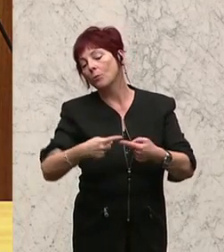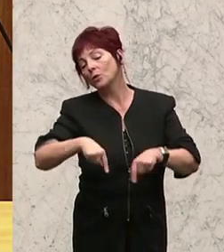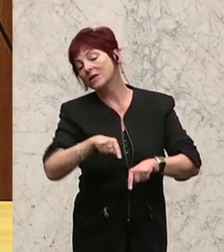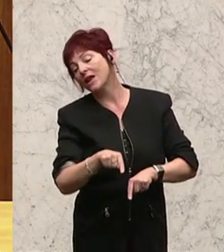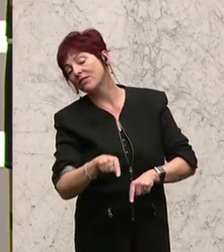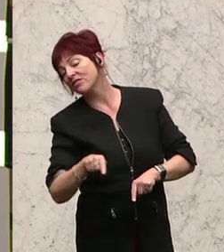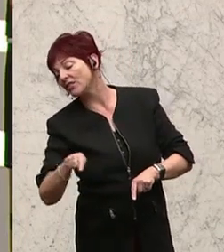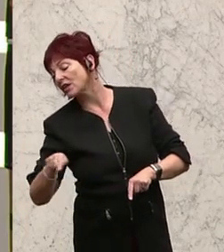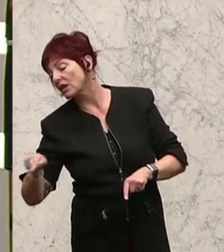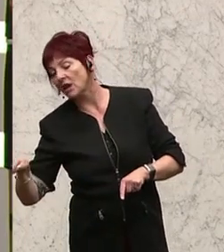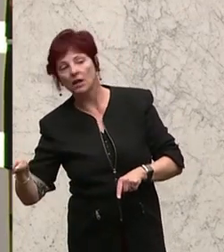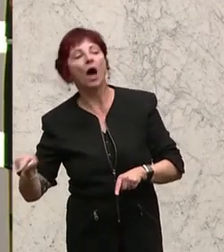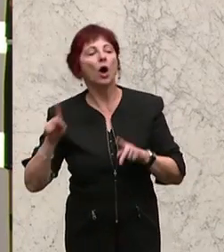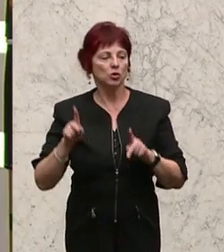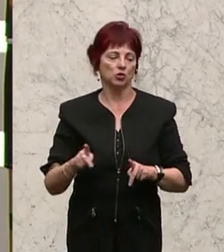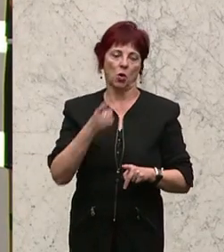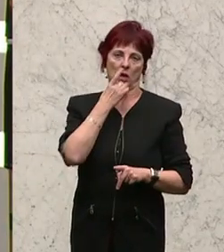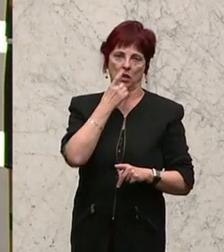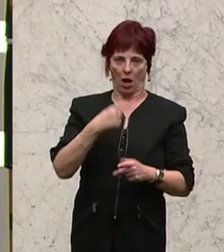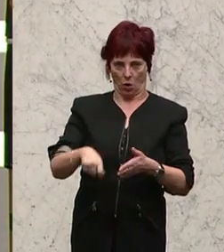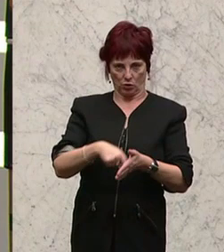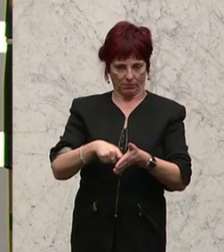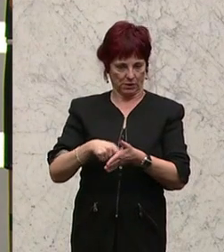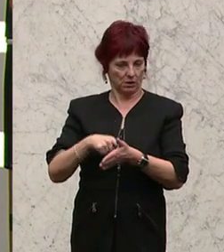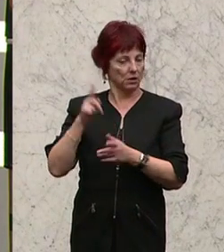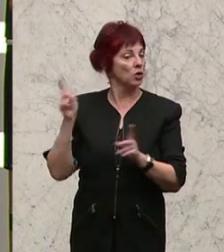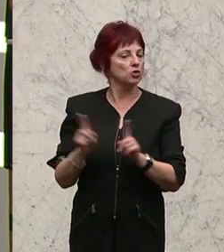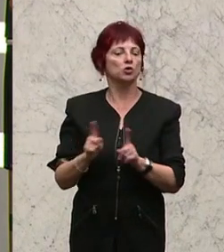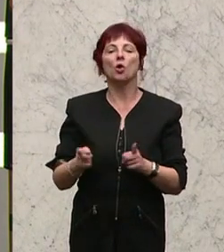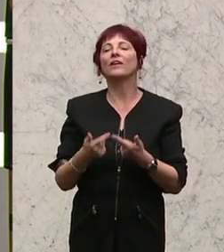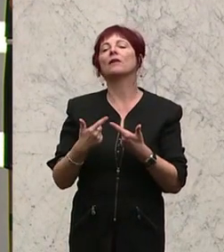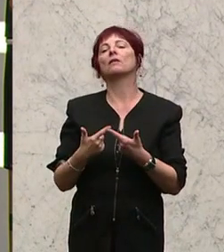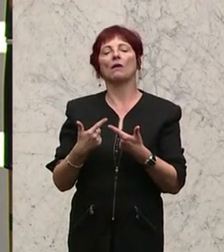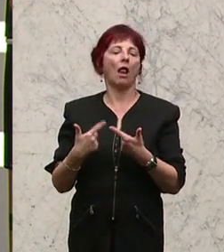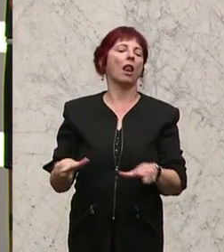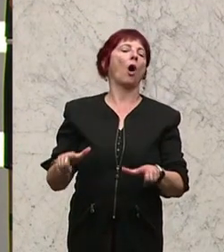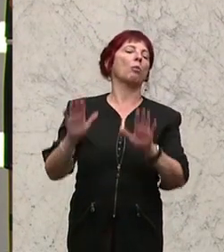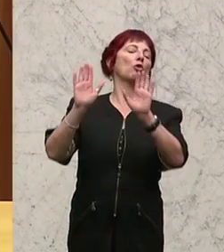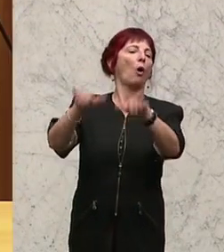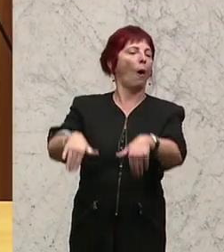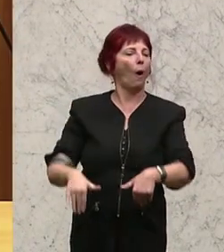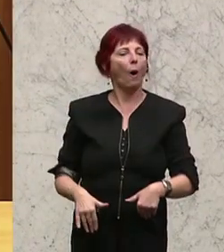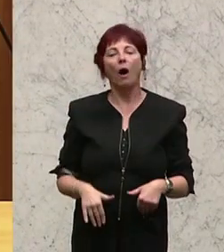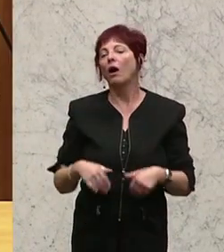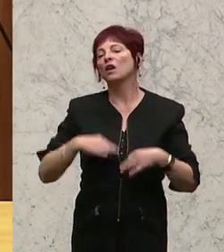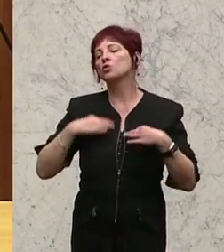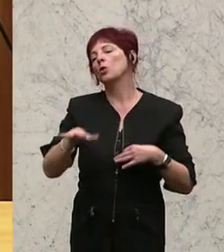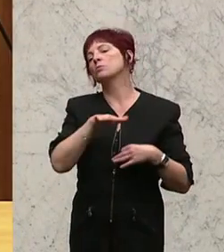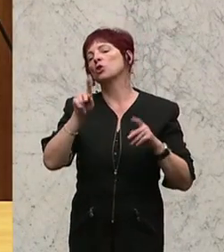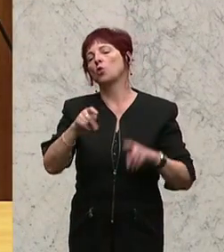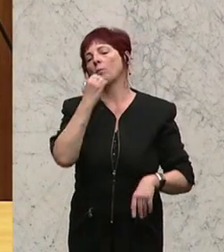korrektiv irgendwo betrachtet werden und dass wir das nicht zulassen, dass es nicht zu einer Privatisierung in der Gesundheitsversorgung kommt.